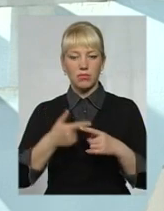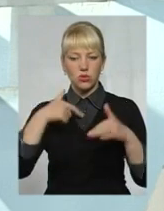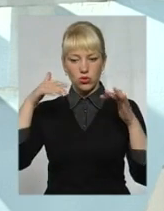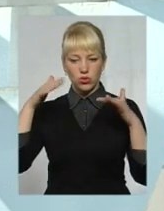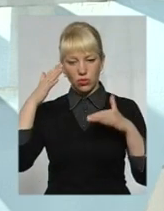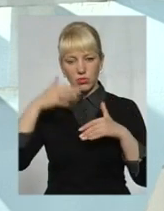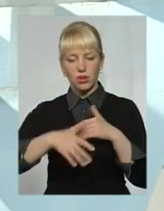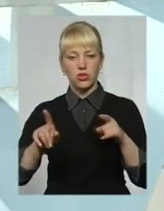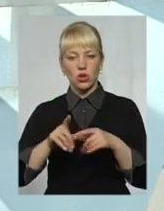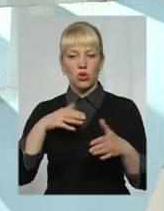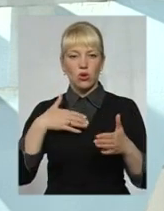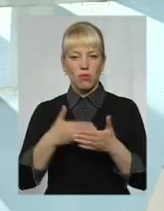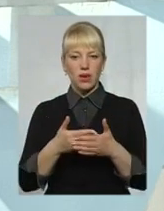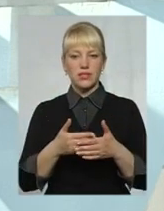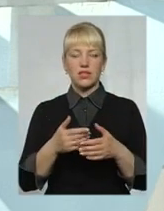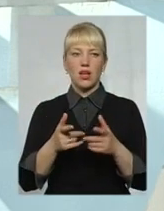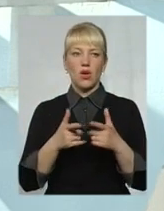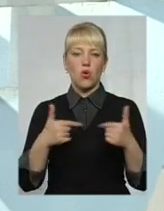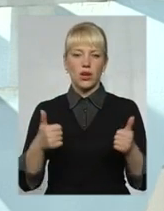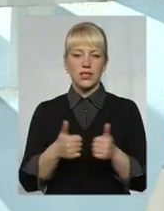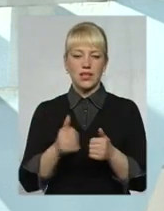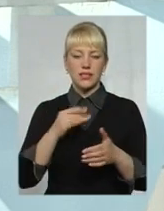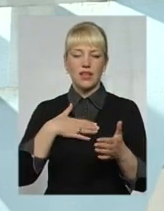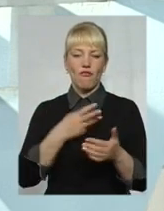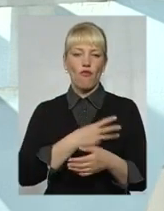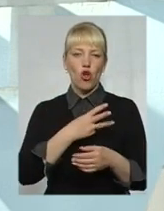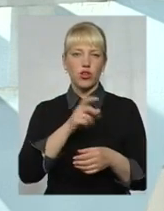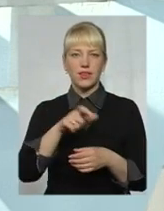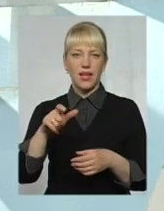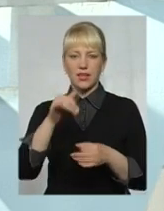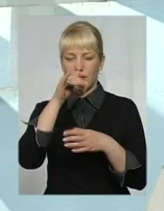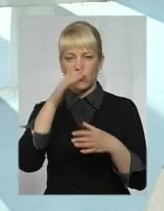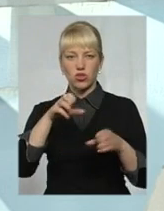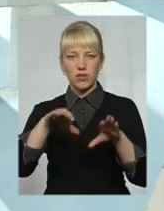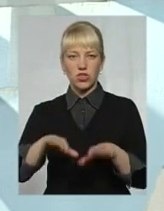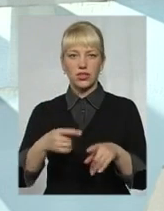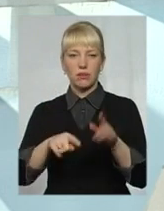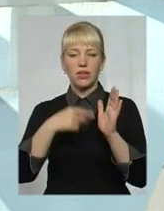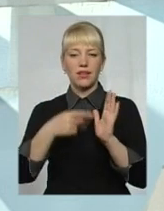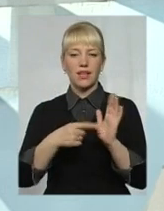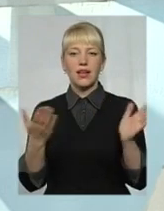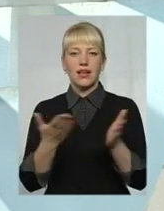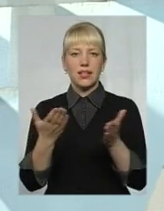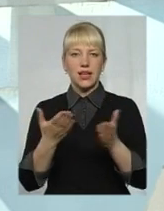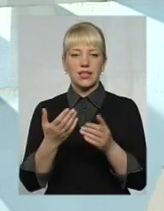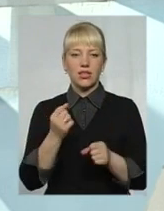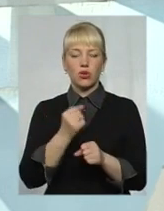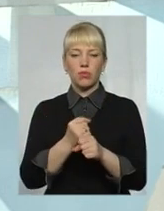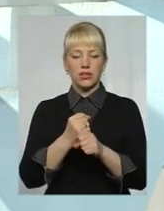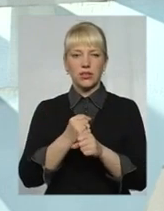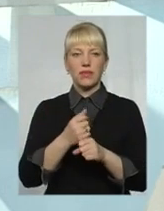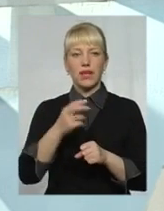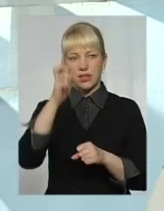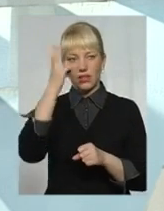громадська організація і волонтерство не можуть вирішити того питання, яке має зробити держава. Держава має зареєструвати народження дитини, держава має